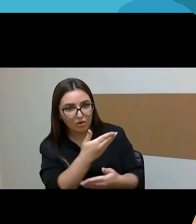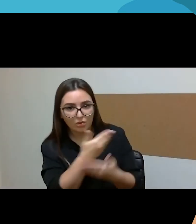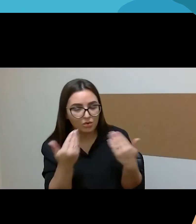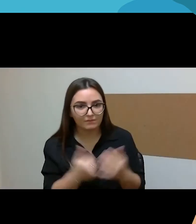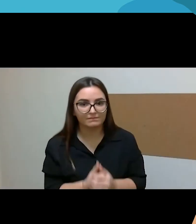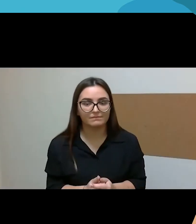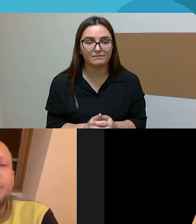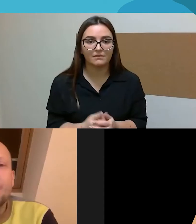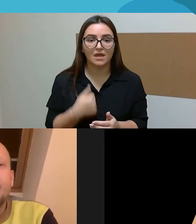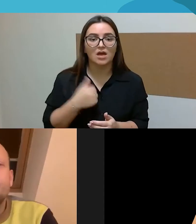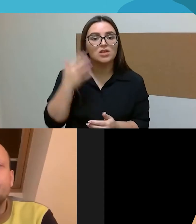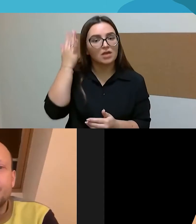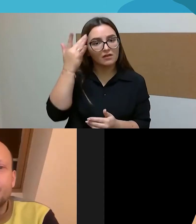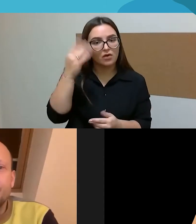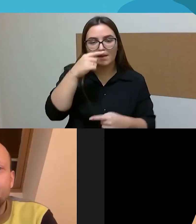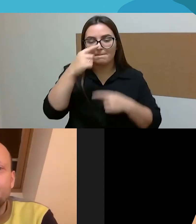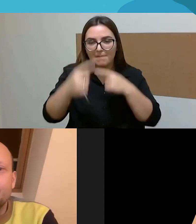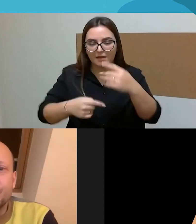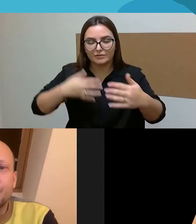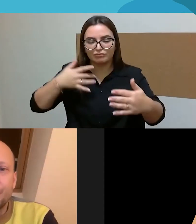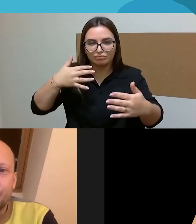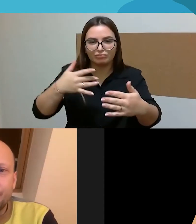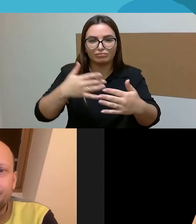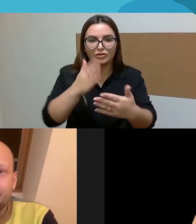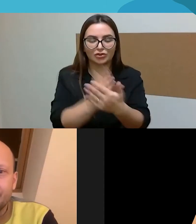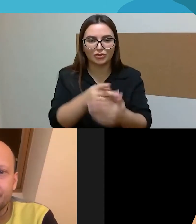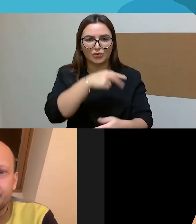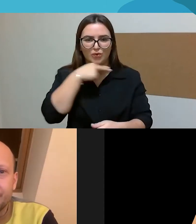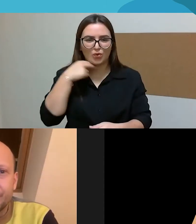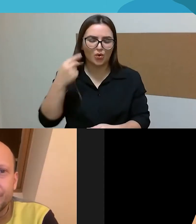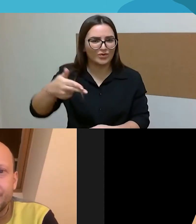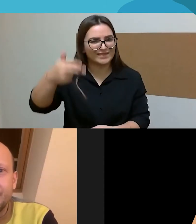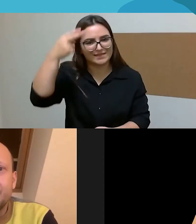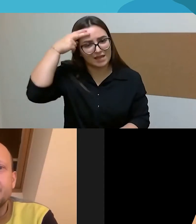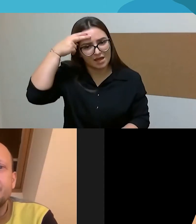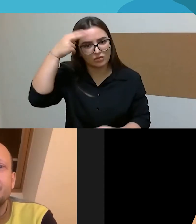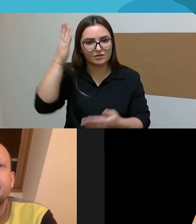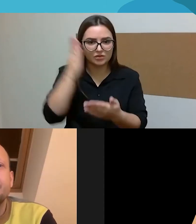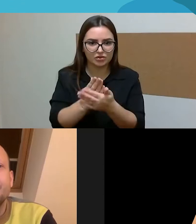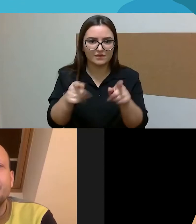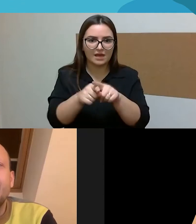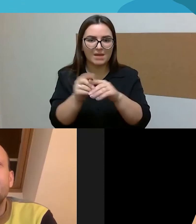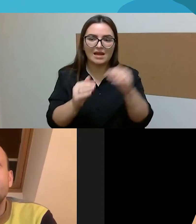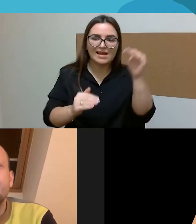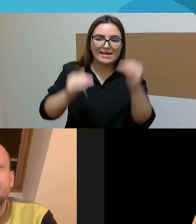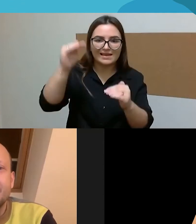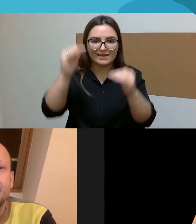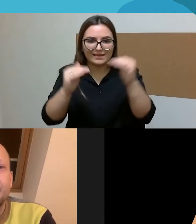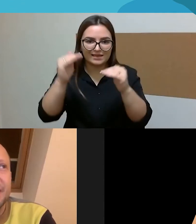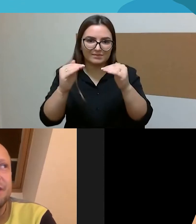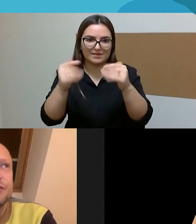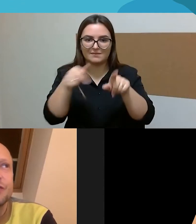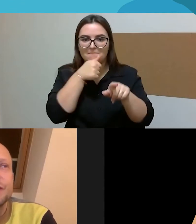turime per daugybę metų įsišaknyjusių stereotipų ir lygybės ir tie neveikiantys